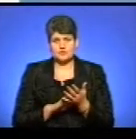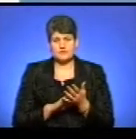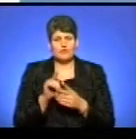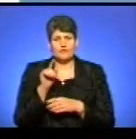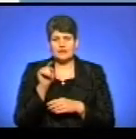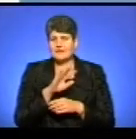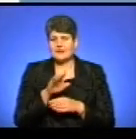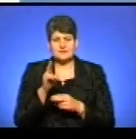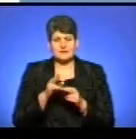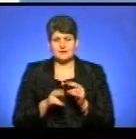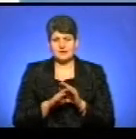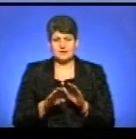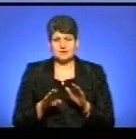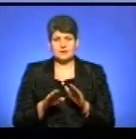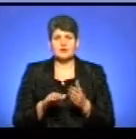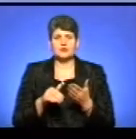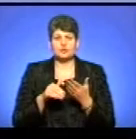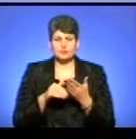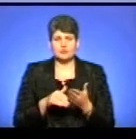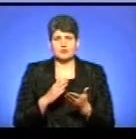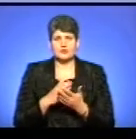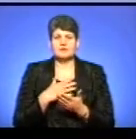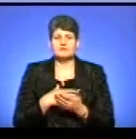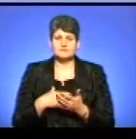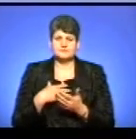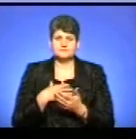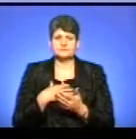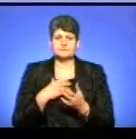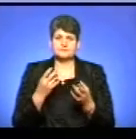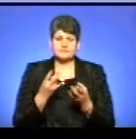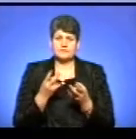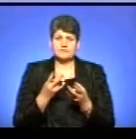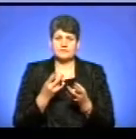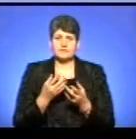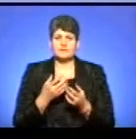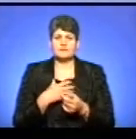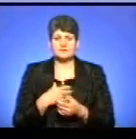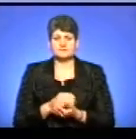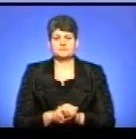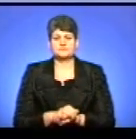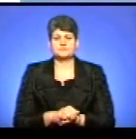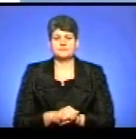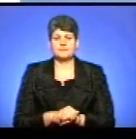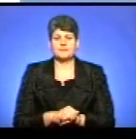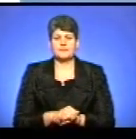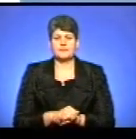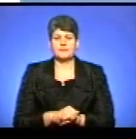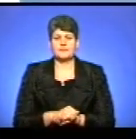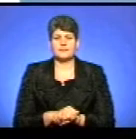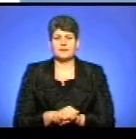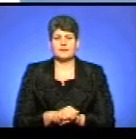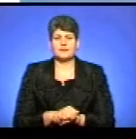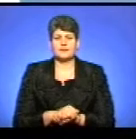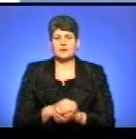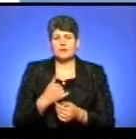не закінчилася. І, також, далі актуальна, і вона потребує Не таких розмірах, але актуальна. Пане Василю. Доповнюєте, нас зовсім